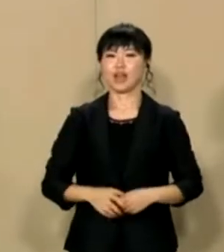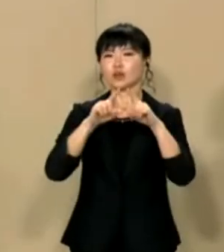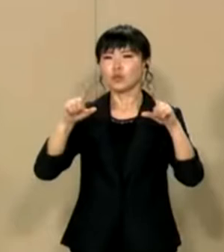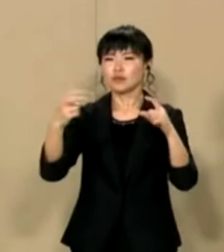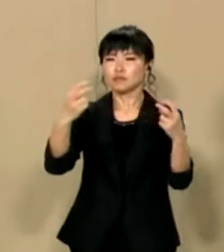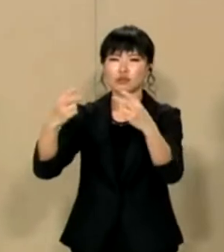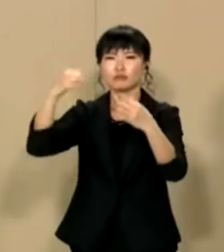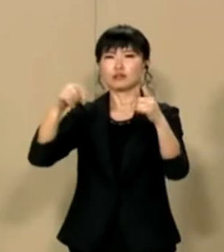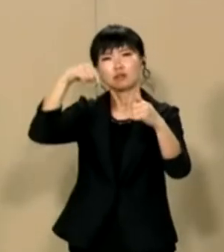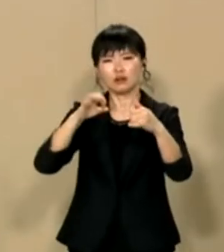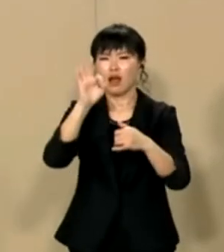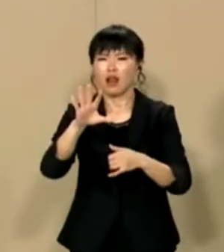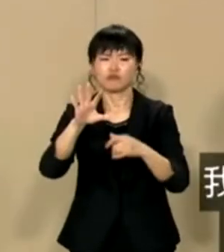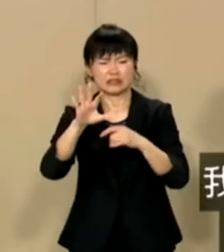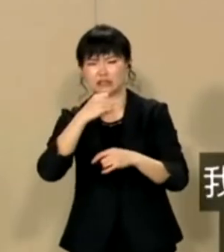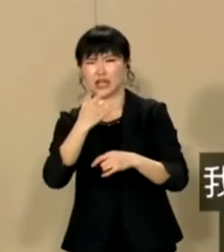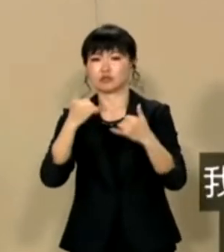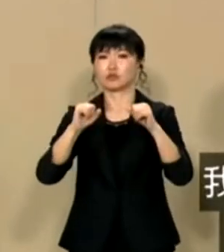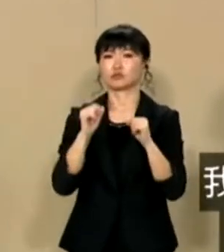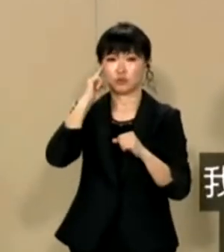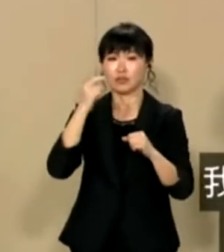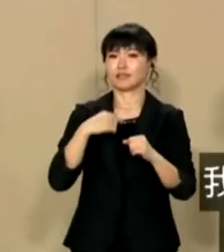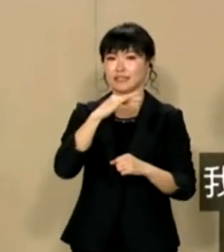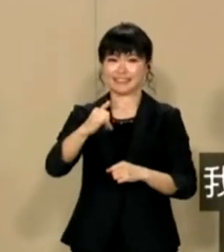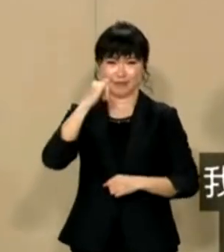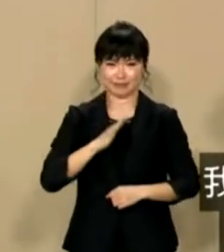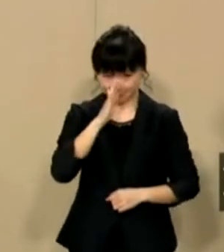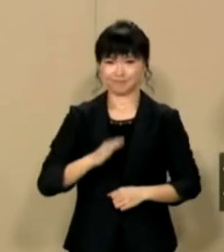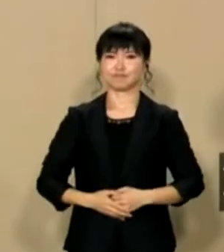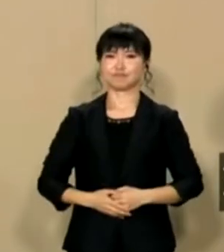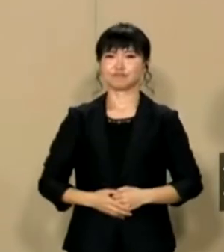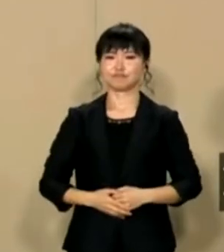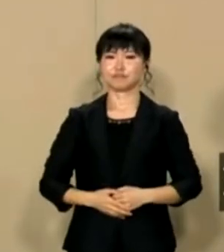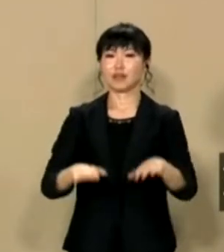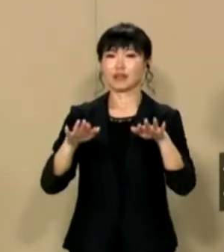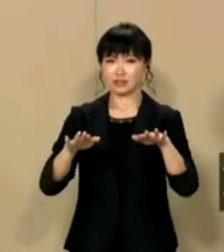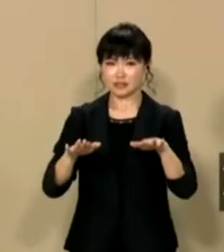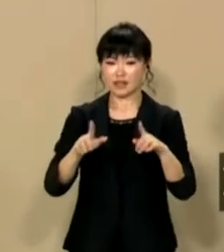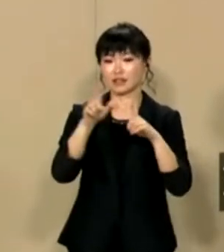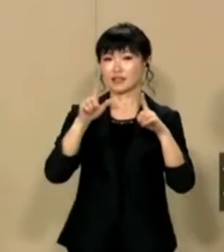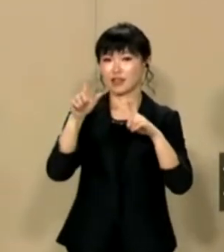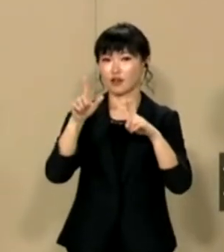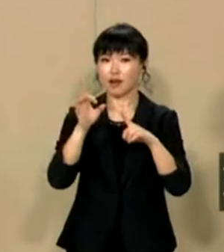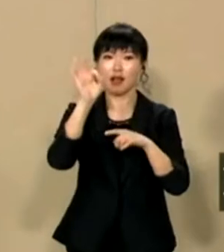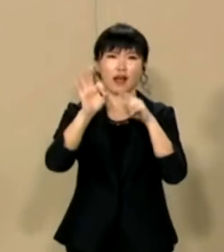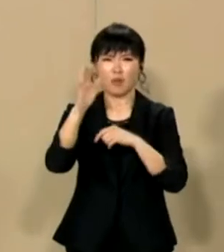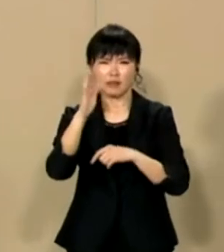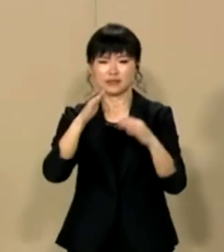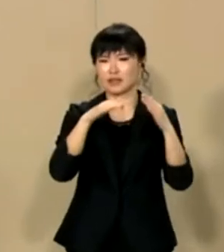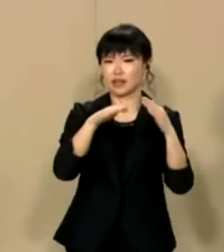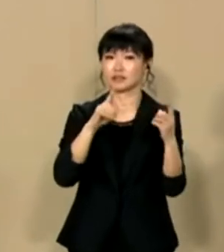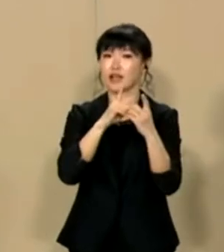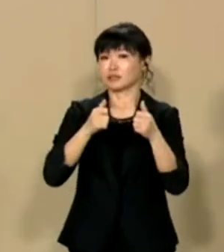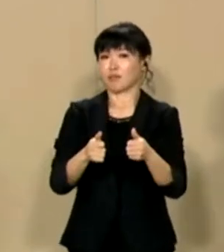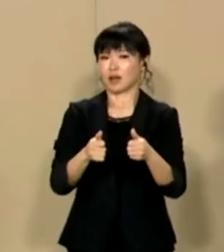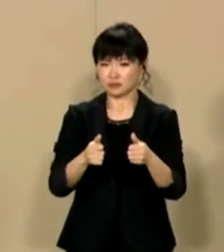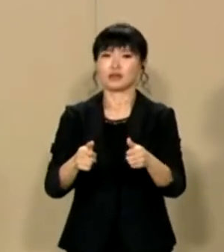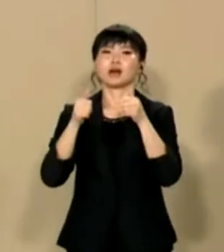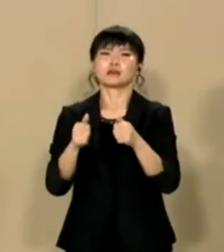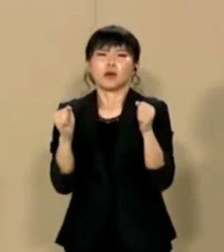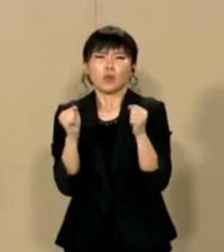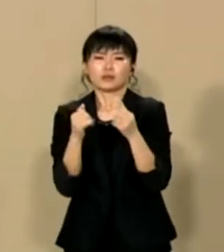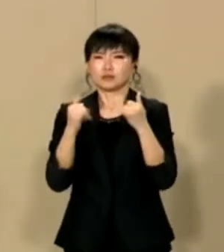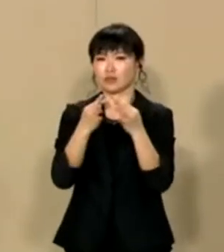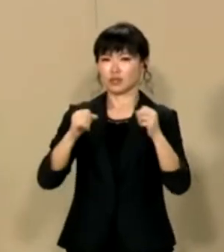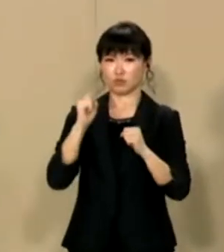当然この放送を見て受信料を支払いたくないそのよう思った方は我々NHK等のコールセターにお電話ください現在NHKは受信料を支払わない世代に対して裁判をしています裁判が怖いという